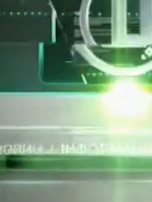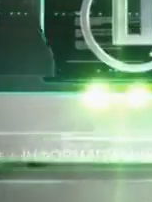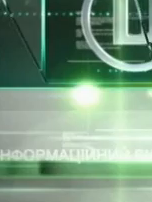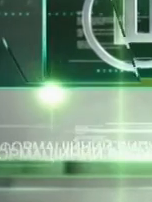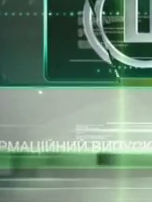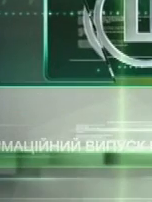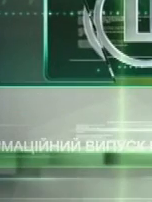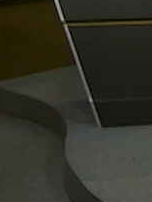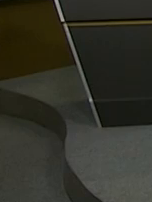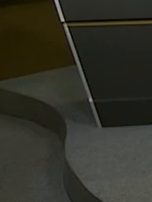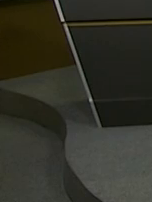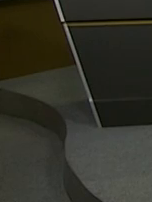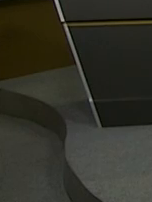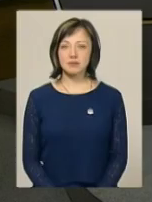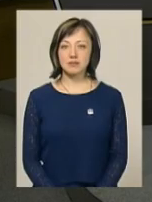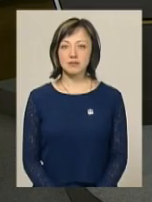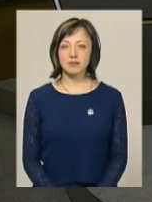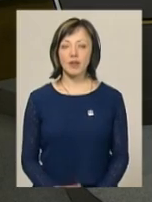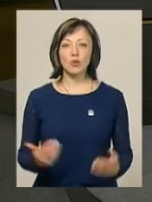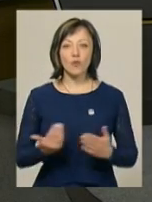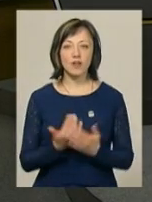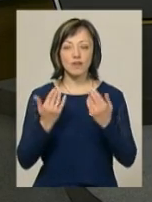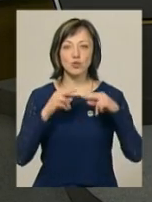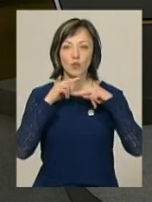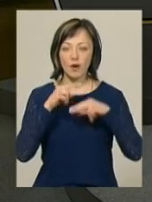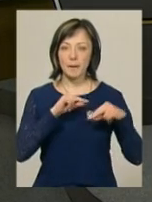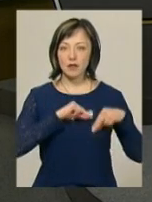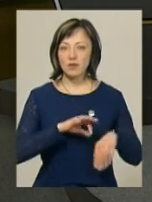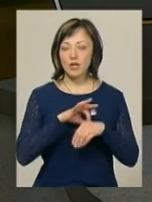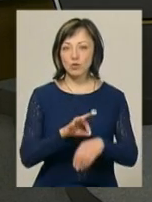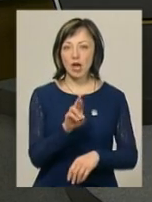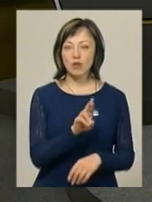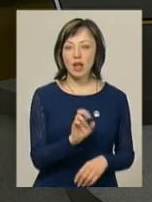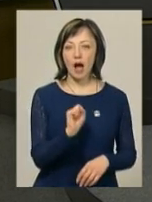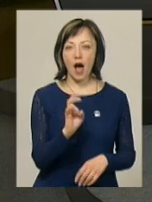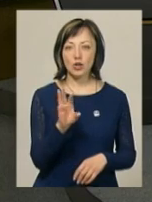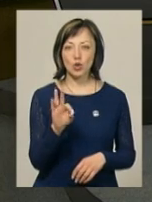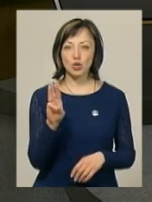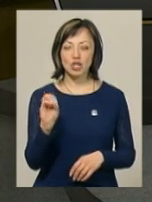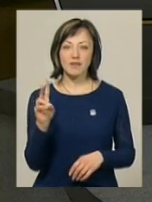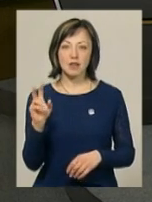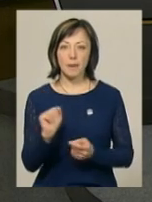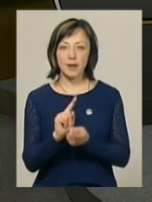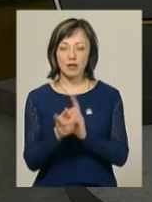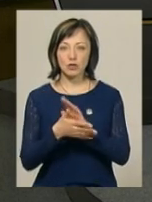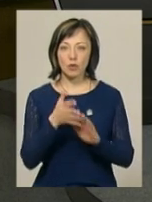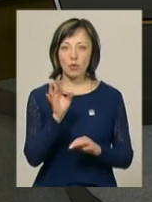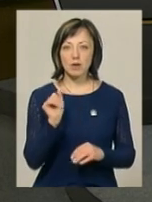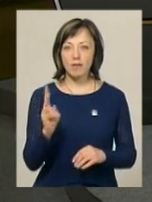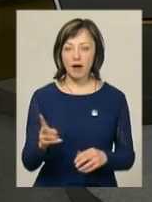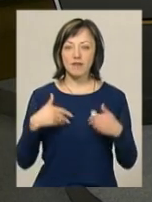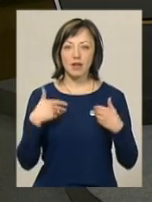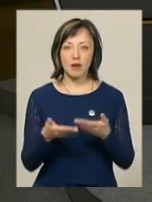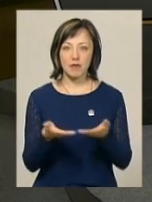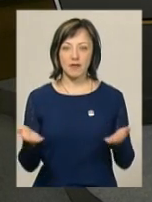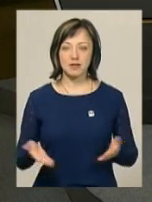Музика Новини до вашої уваги. В студії працює ведуча Ярослава Антошевська, перекладач на жестову мову Ольга Рибак. Ми